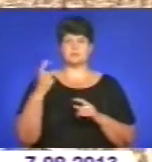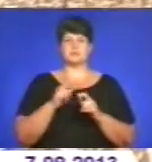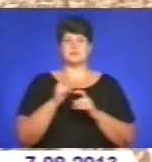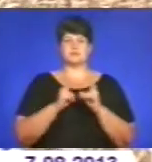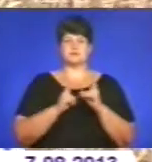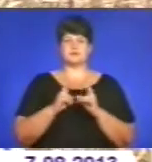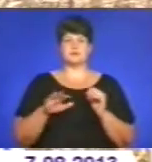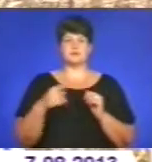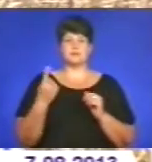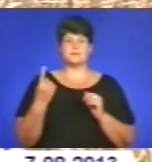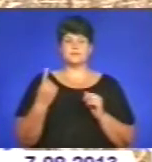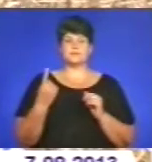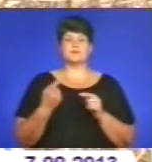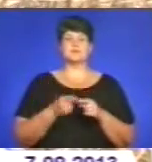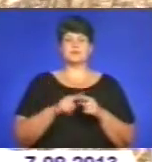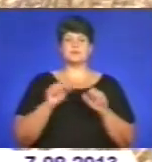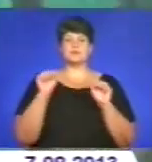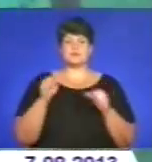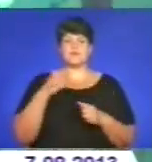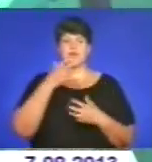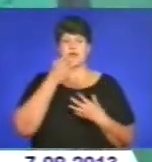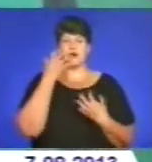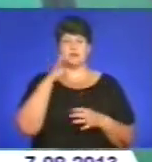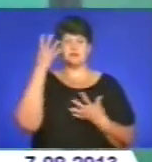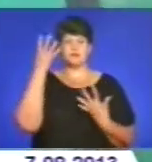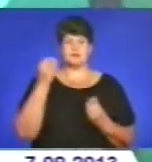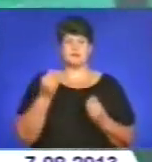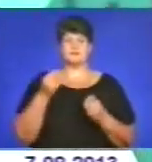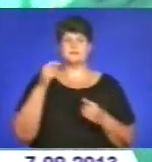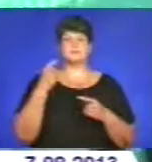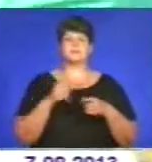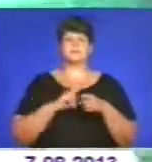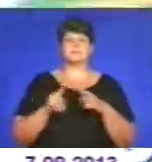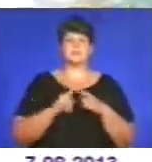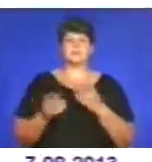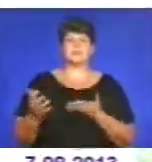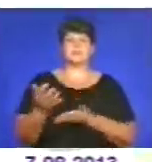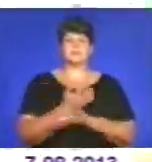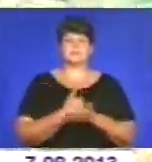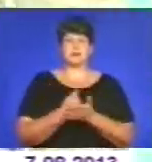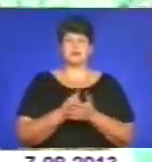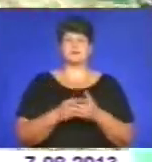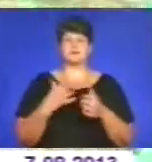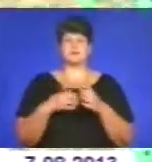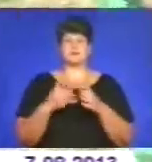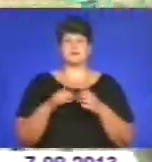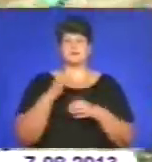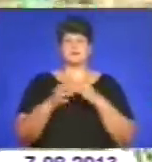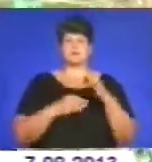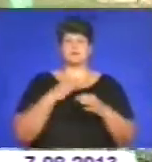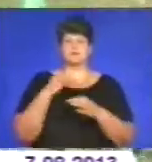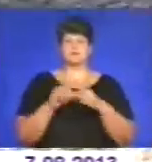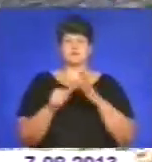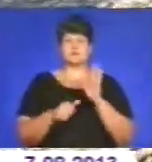У цій по-справжньому жнивні гарячі дні найвищі темпи збирання. Щодоби в середньому відорожаю зернових звільняють